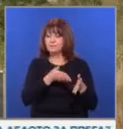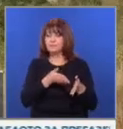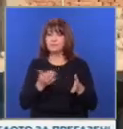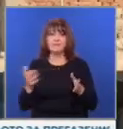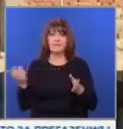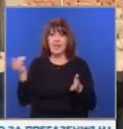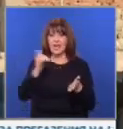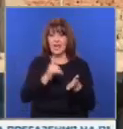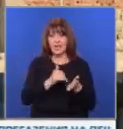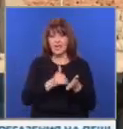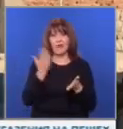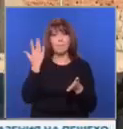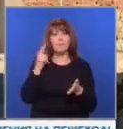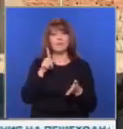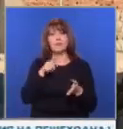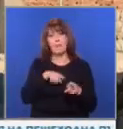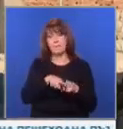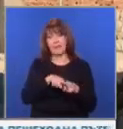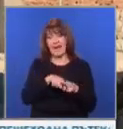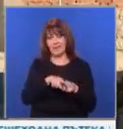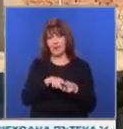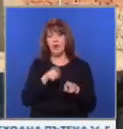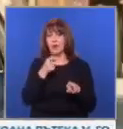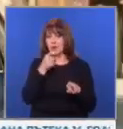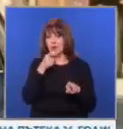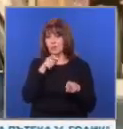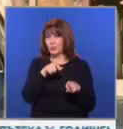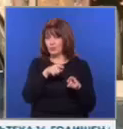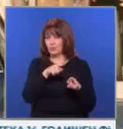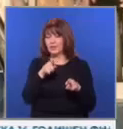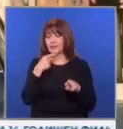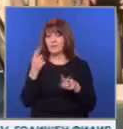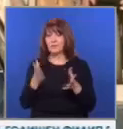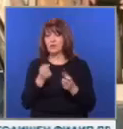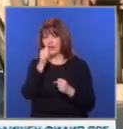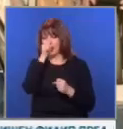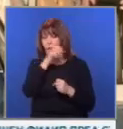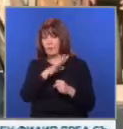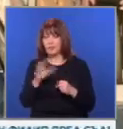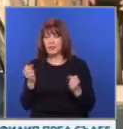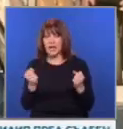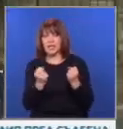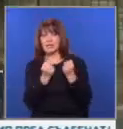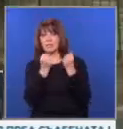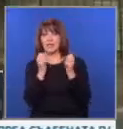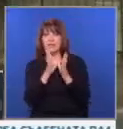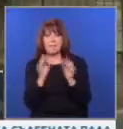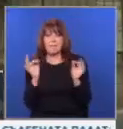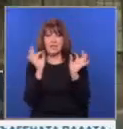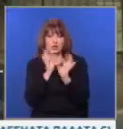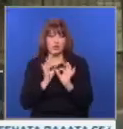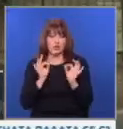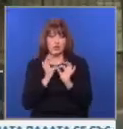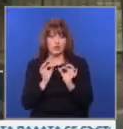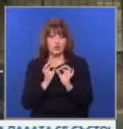Кресна, нахува бившия приятел на Ивана Богдан. По думите на момичето, той започва да я обижда и заплашва, без да го е провокирала с нищо. По едно време